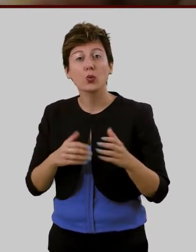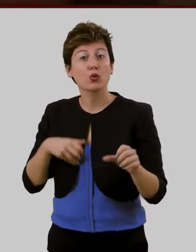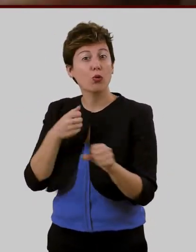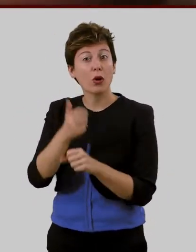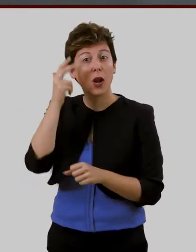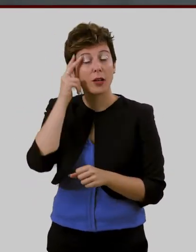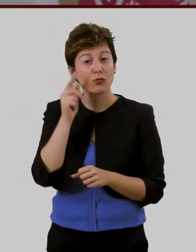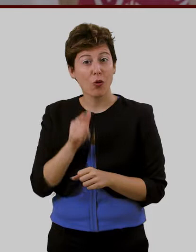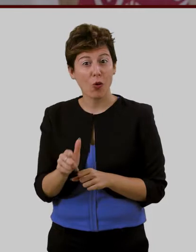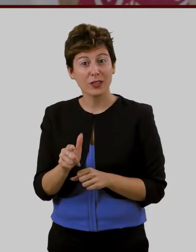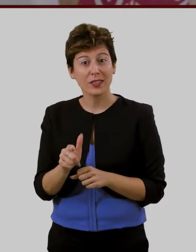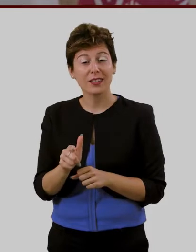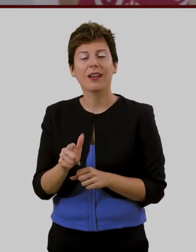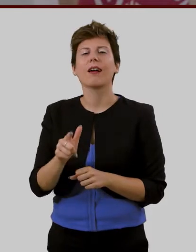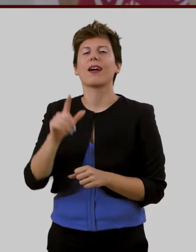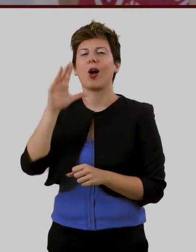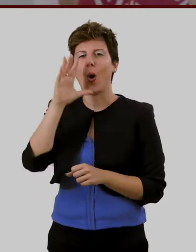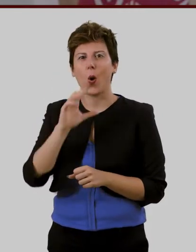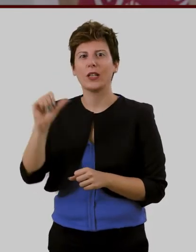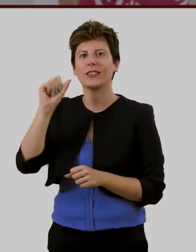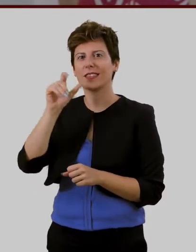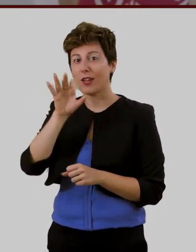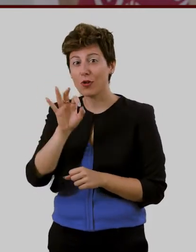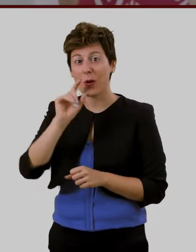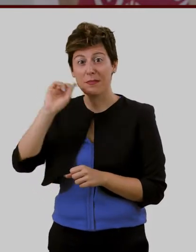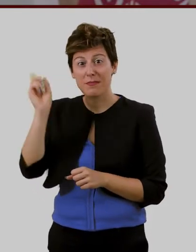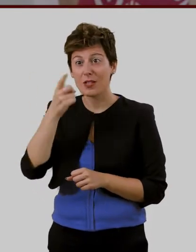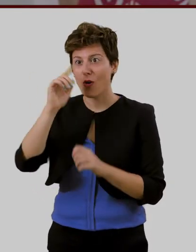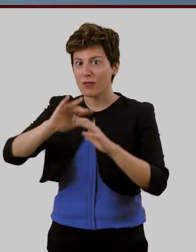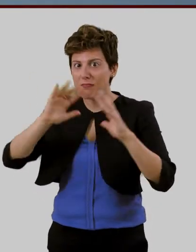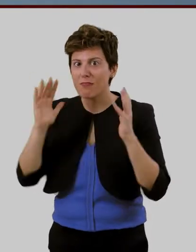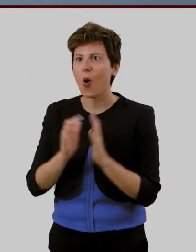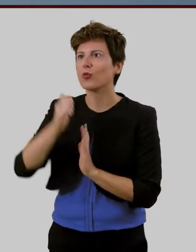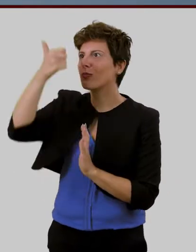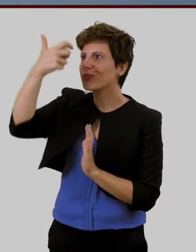collocano il nostro ateneo tra le prime 50 migliori università nel mondo